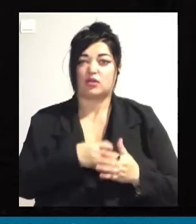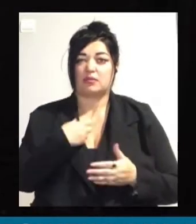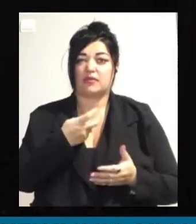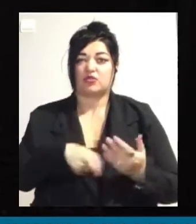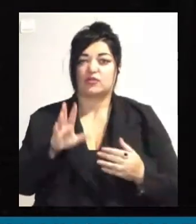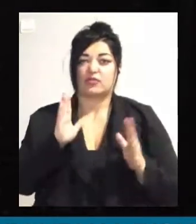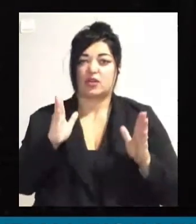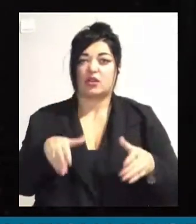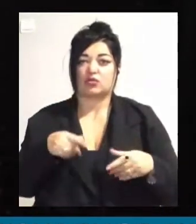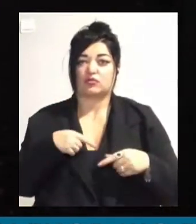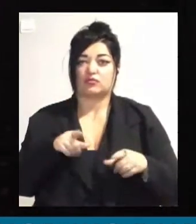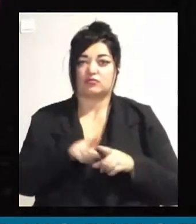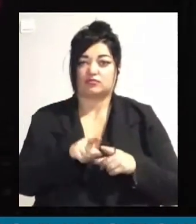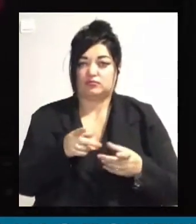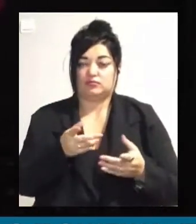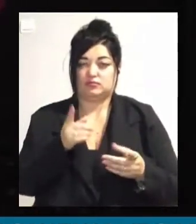видно.